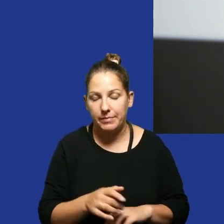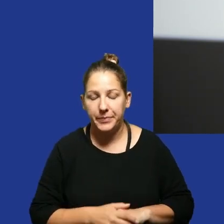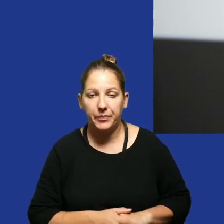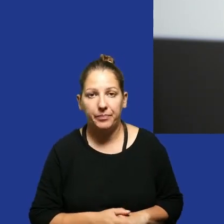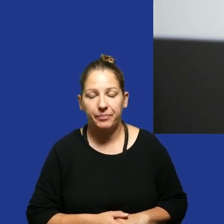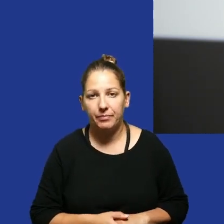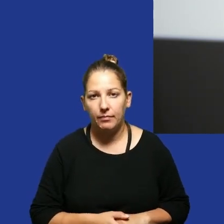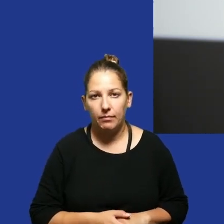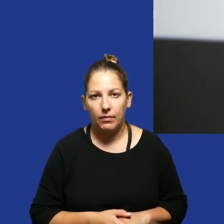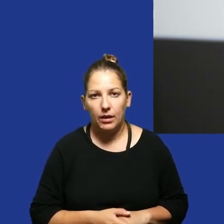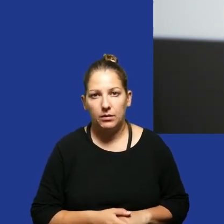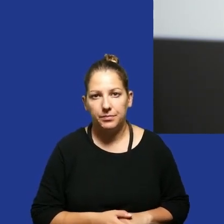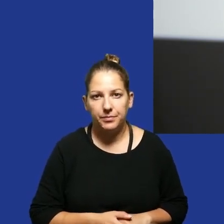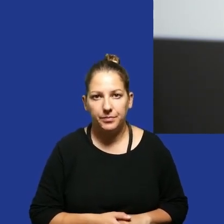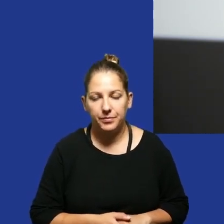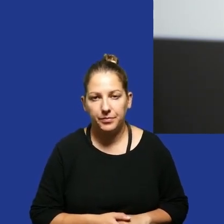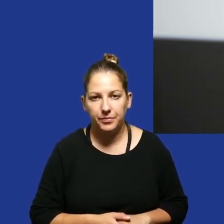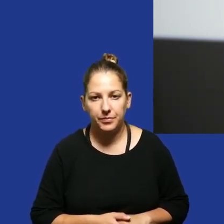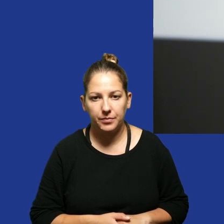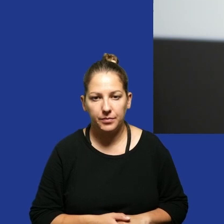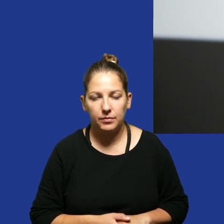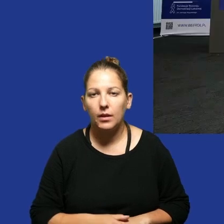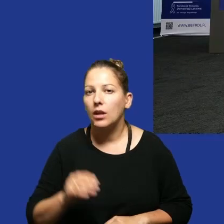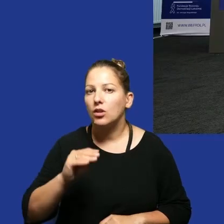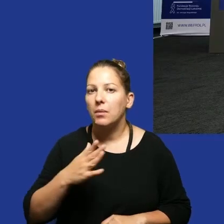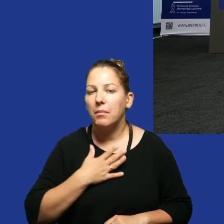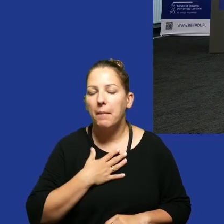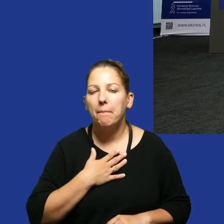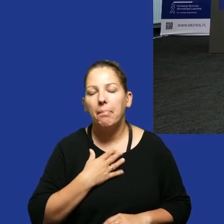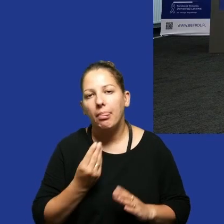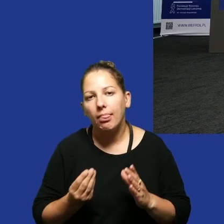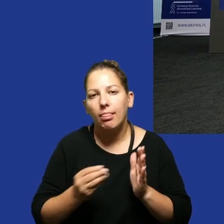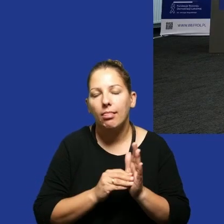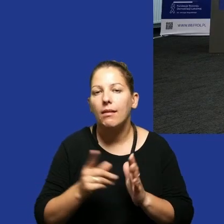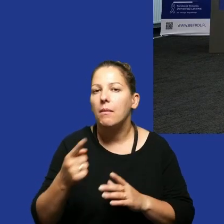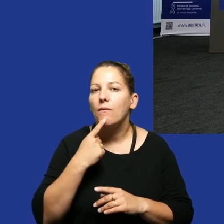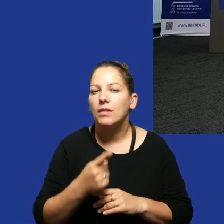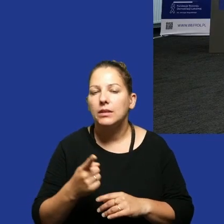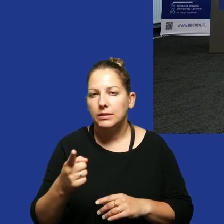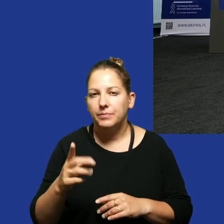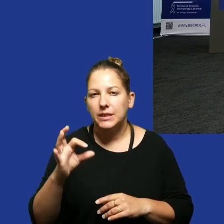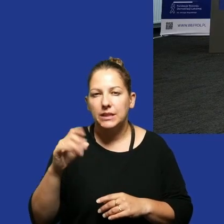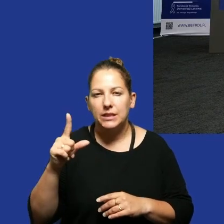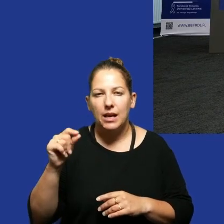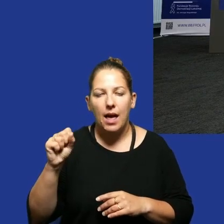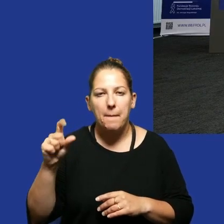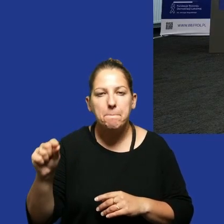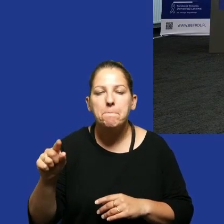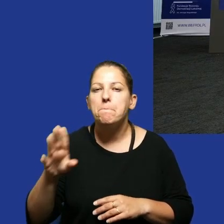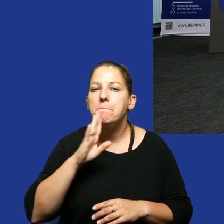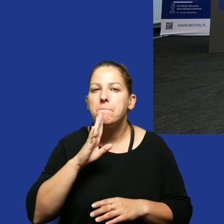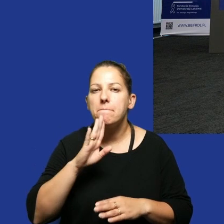cieni jest dużo, bym powiedział. Jeszcze małą tu gwiazdaczkę, bo mówiłeś o slapach. Trochę zabrzmiało